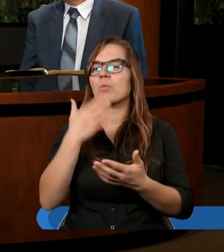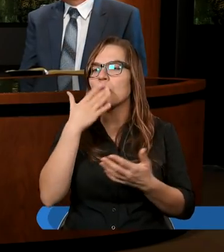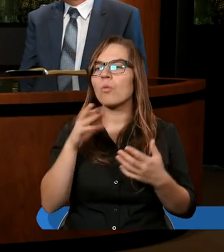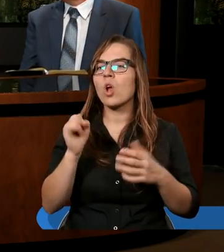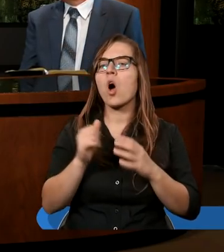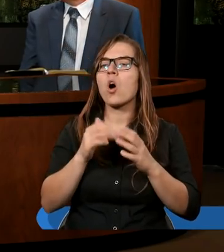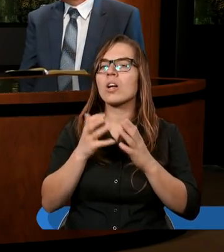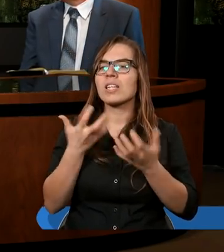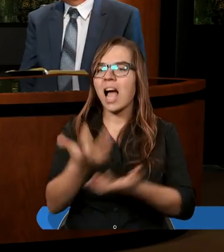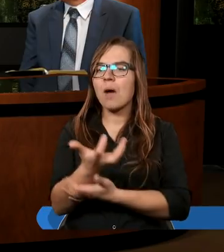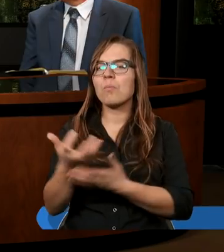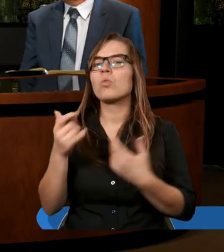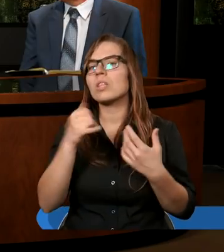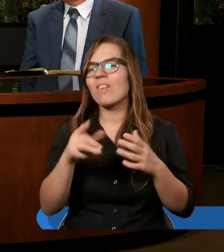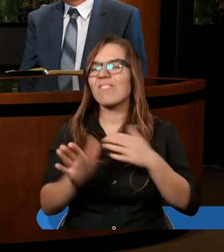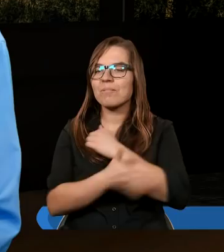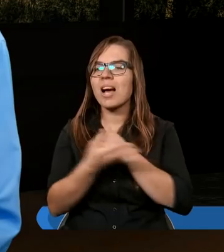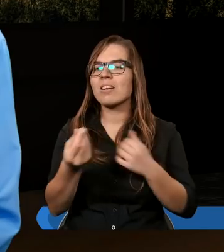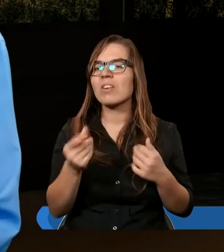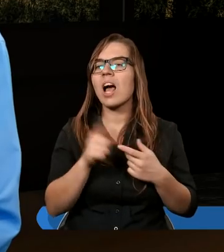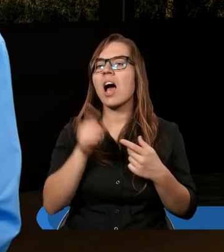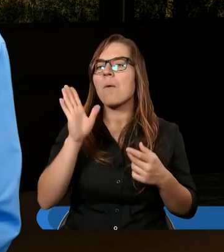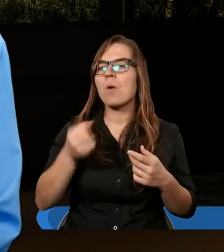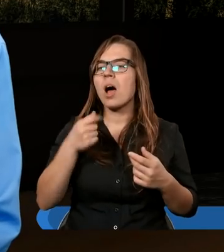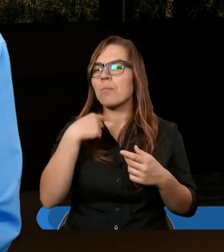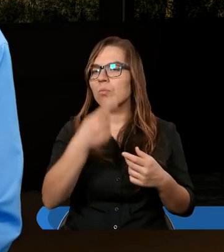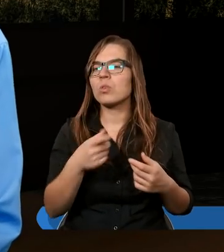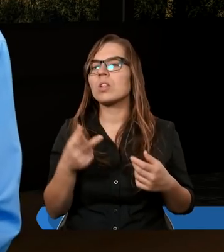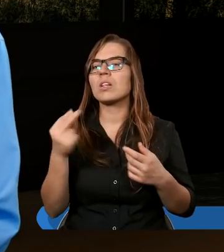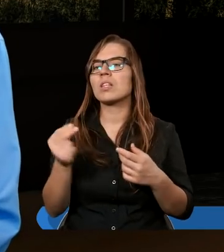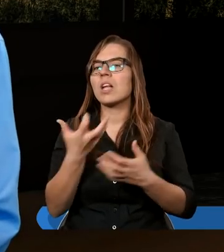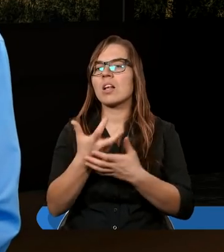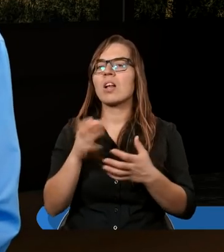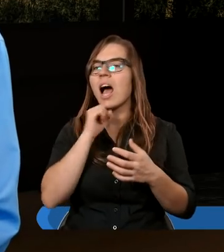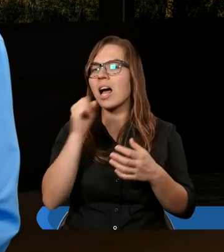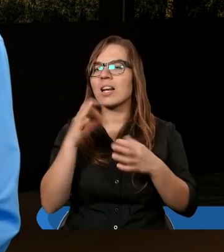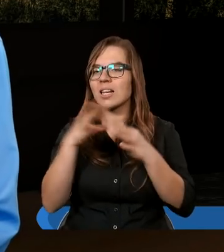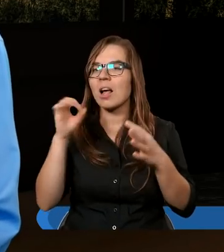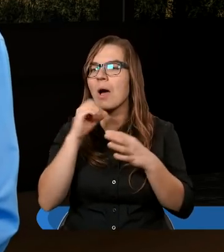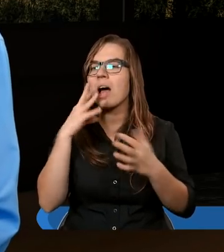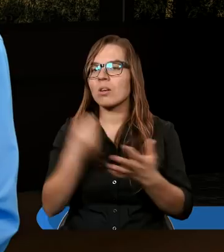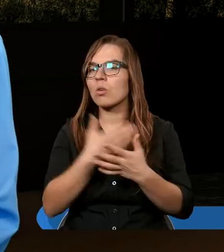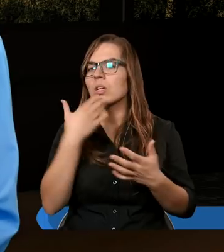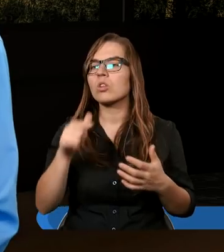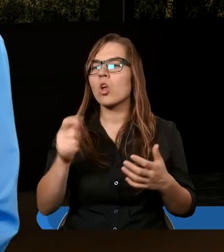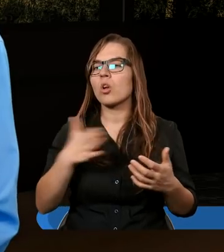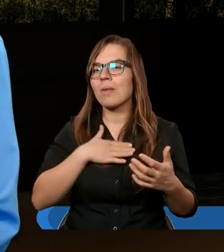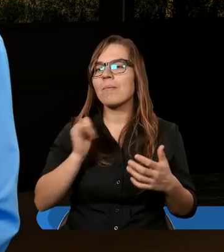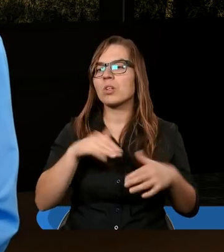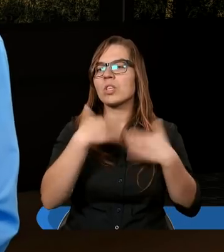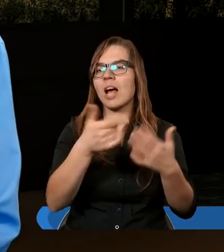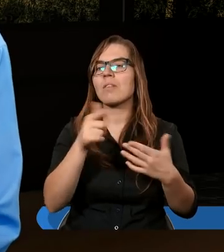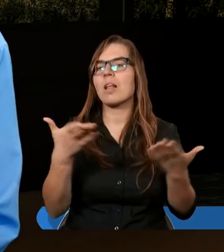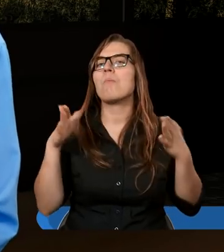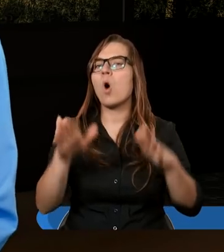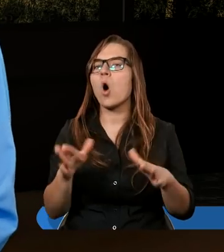jałmużny, gdzie chciał wsparcia finansowego, a apostołowie mi powiedzieli srebra ani złota nie mamy, ale to co mamy ci damy